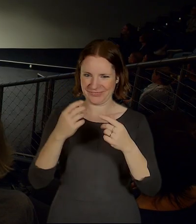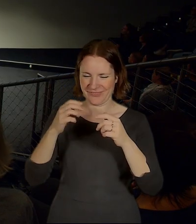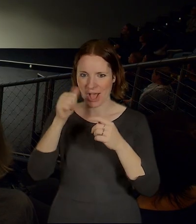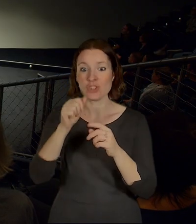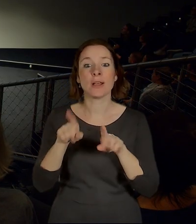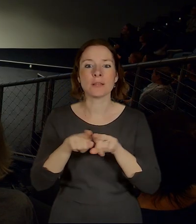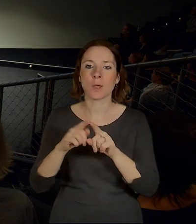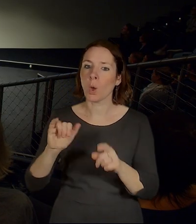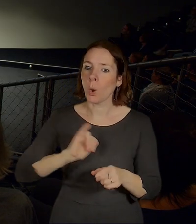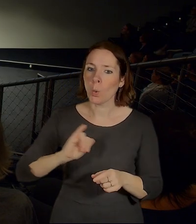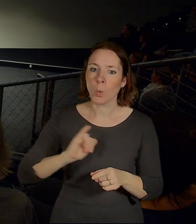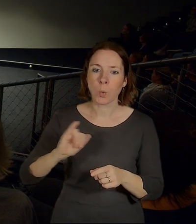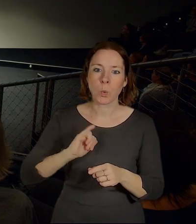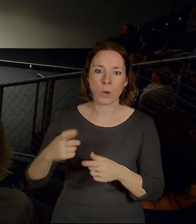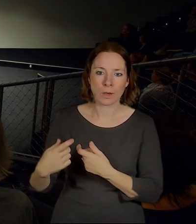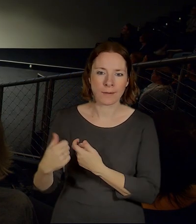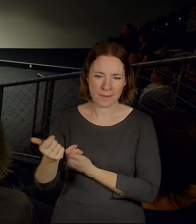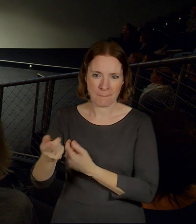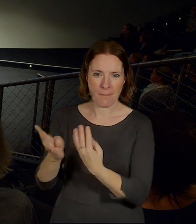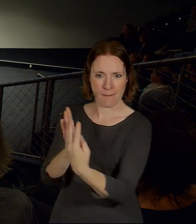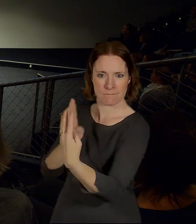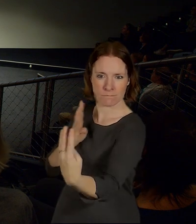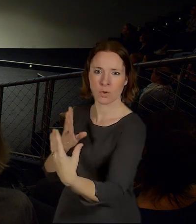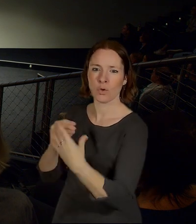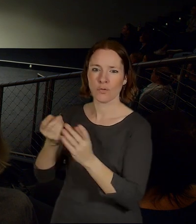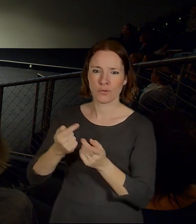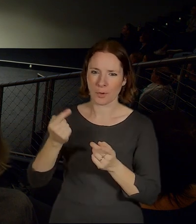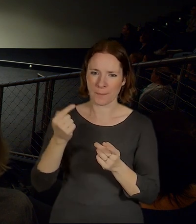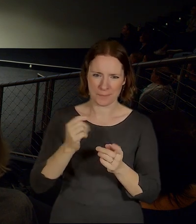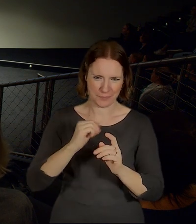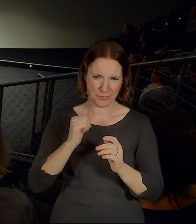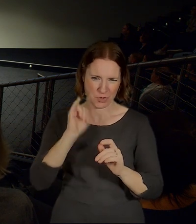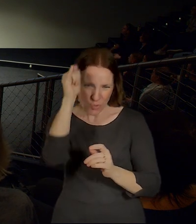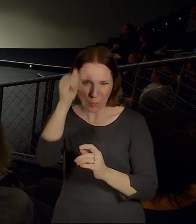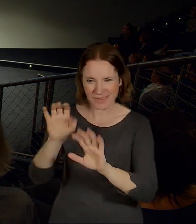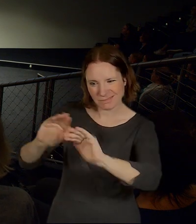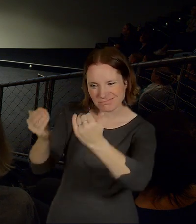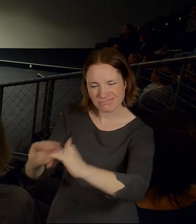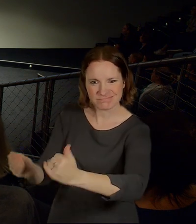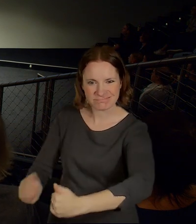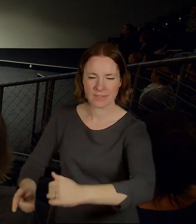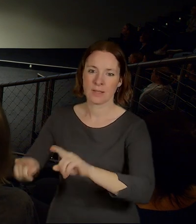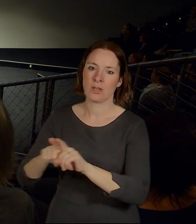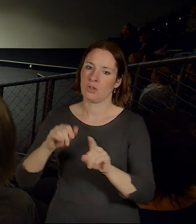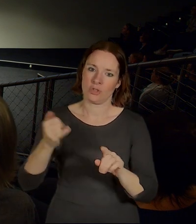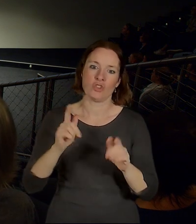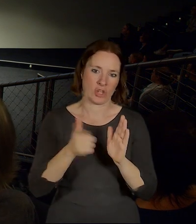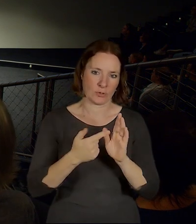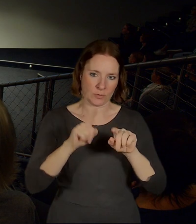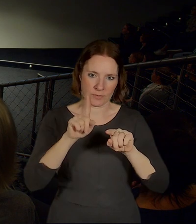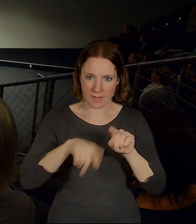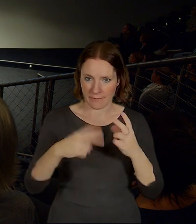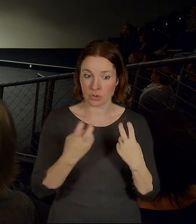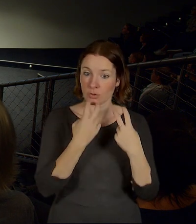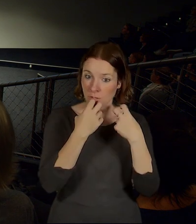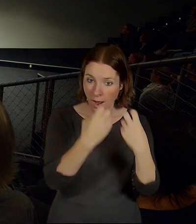zábrany s takovými těma lapačem a prachu. Zábradlíčko, tady ty trole, ty byly samozřejmě pravidelně strhávaný, protože tam výžděli ty